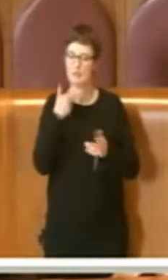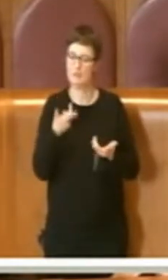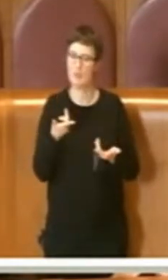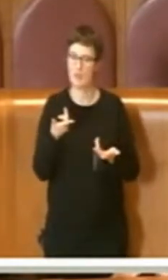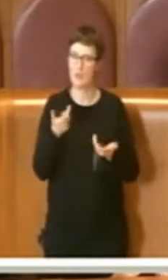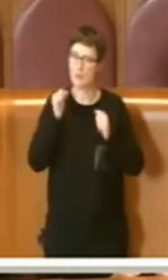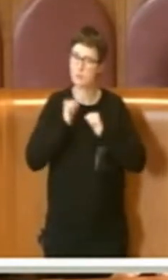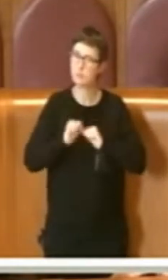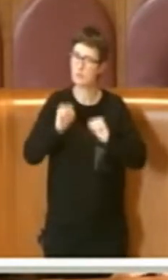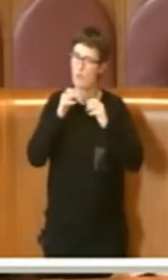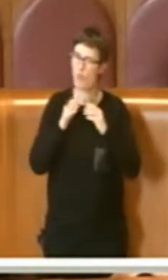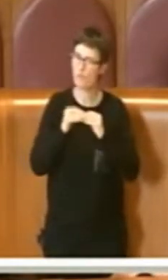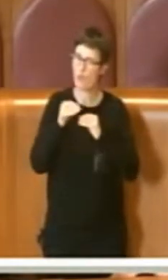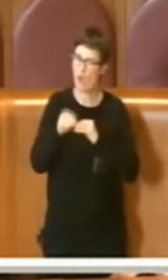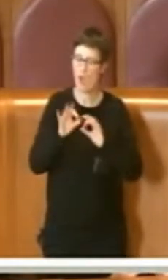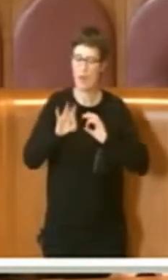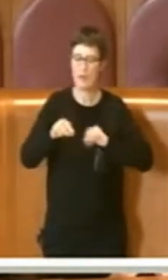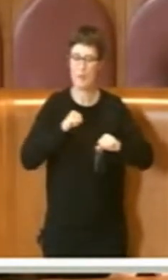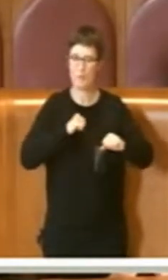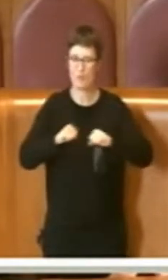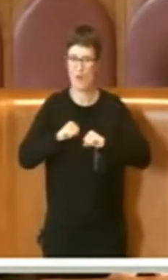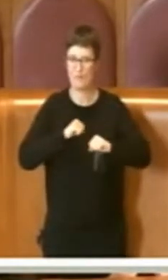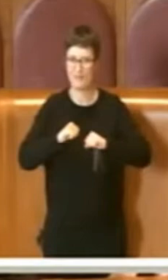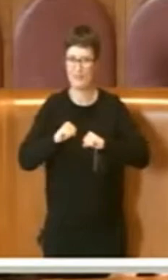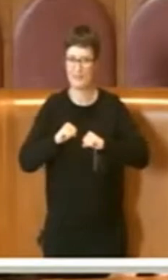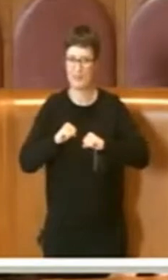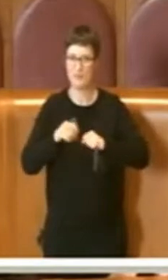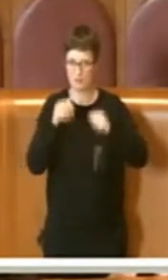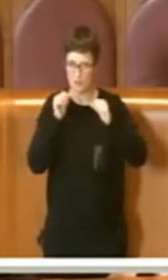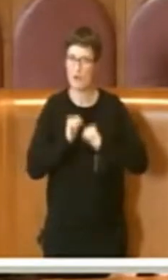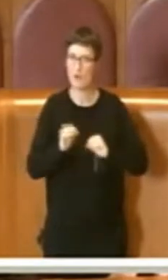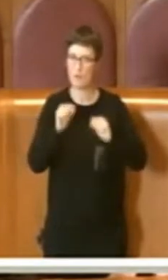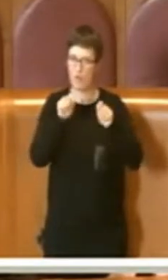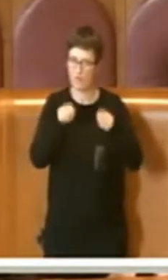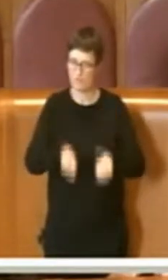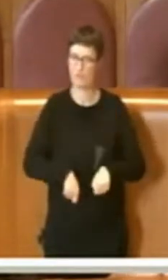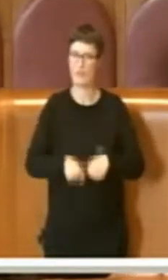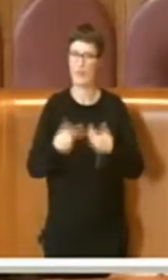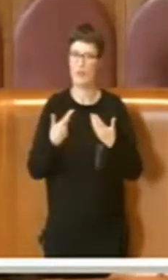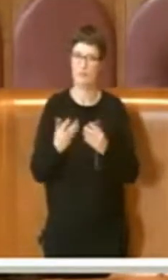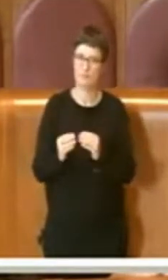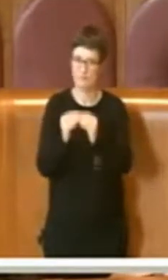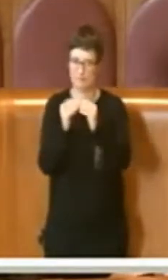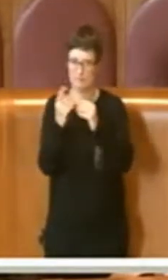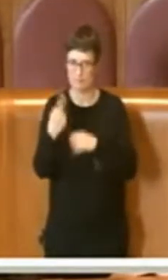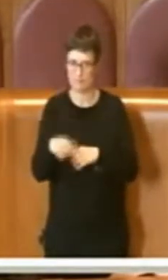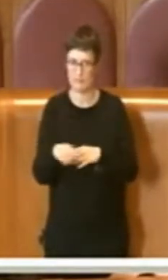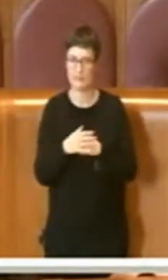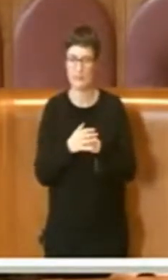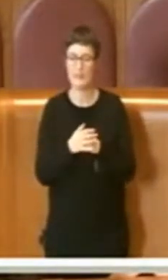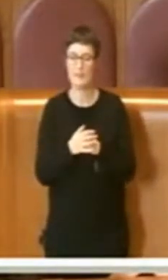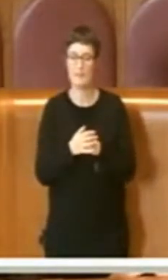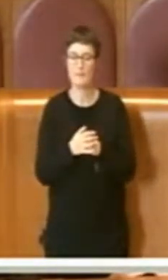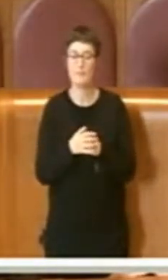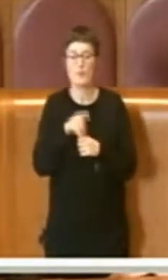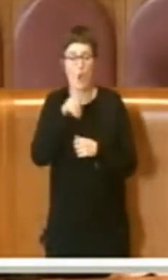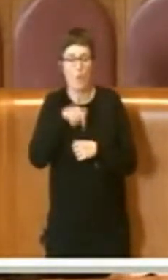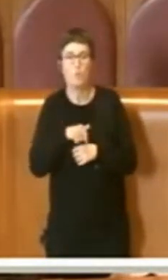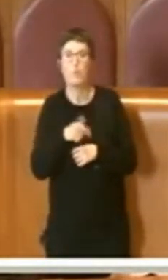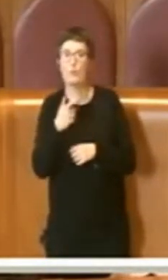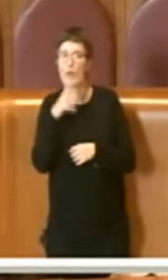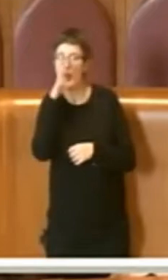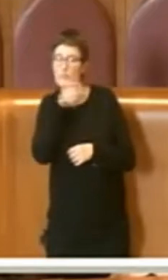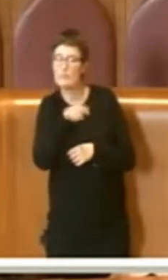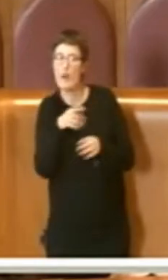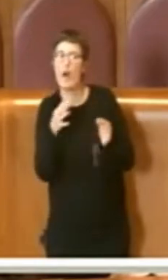amministrativa, diciamo così, della realizzazione di quest'opera, anche il municipio e quindi il territorio